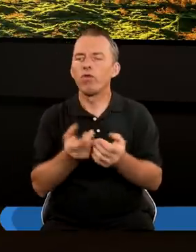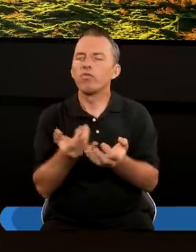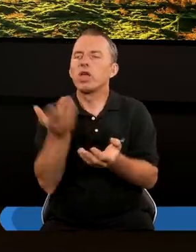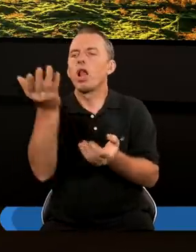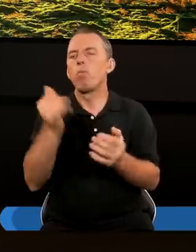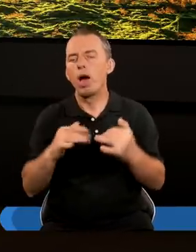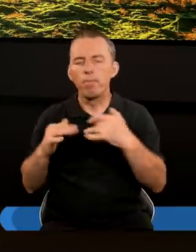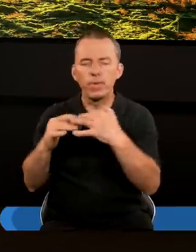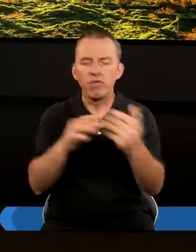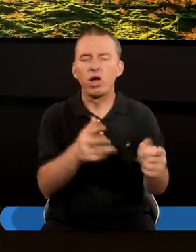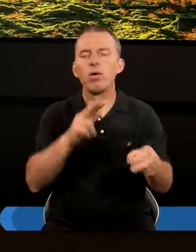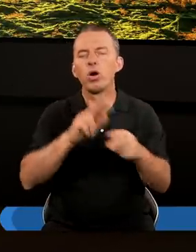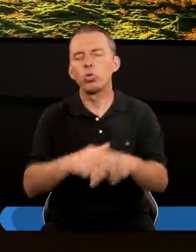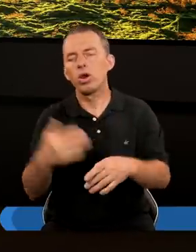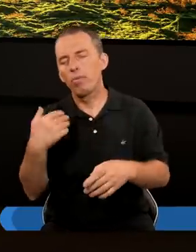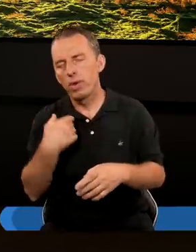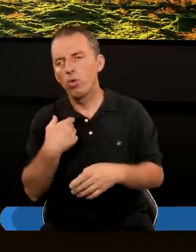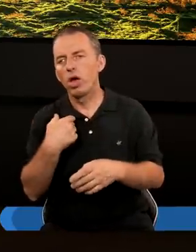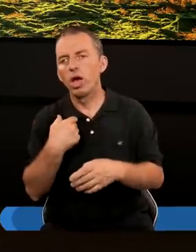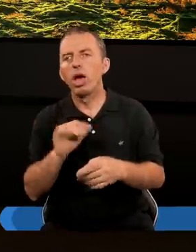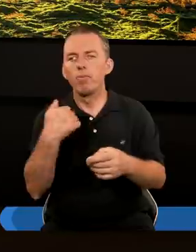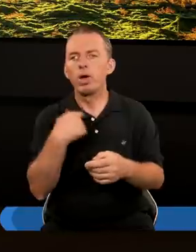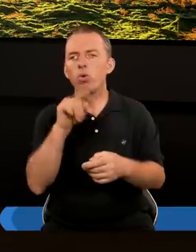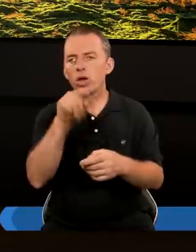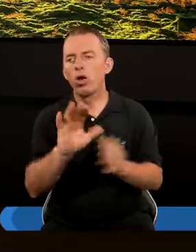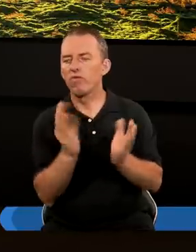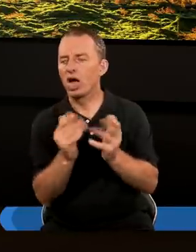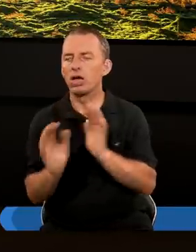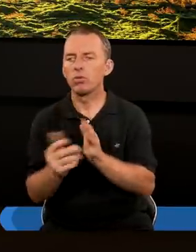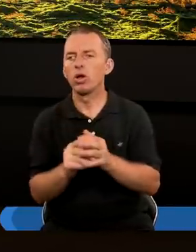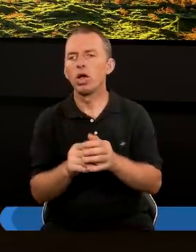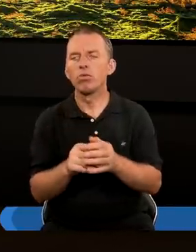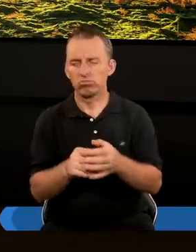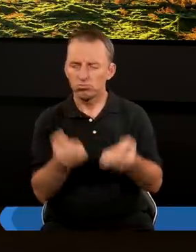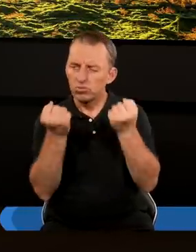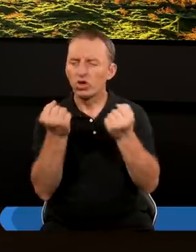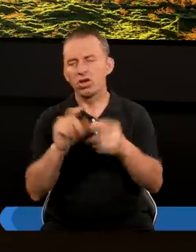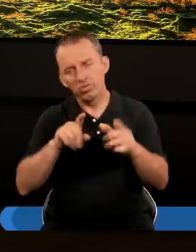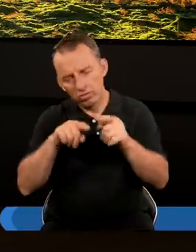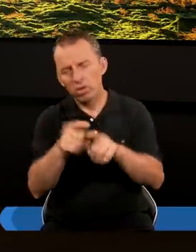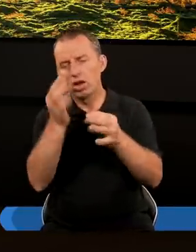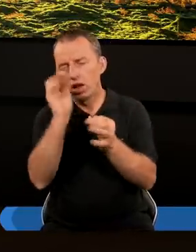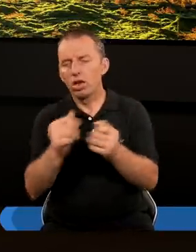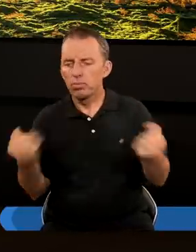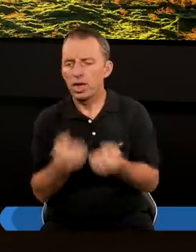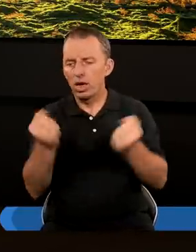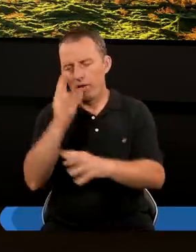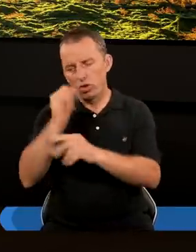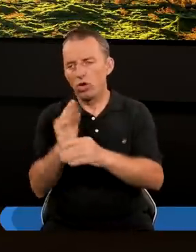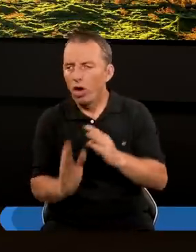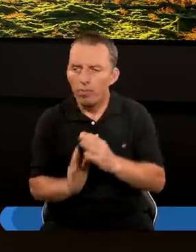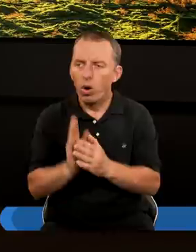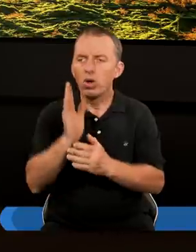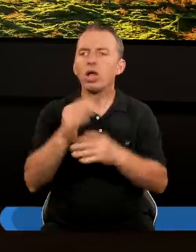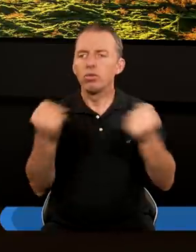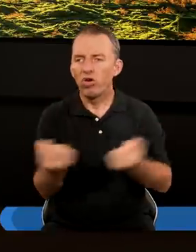bitwami Które się tam odbyły I każda z tych bitew Była w jakiś sposób Decydującą Czy wojska Które zmierzają Od północy